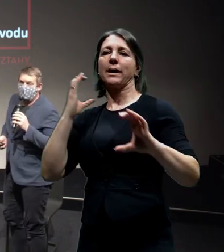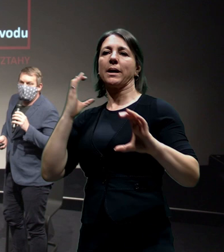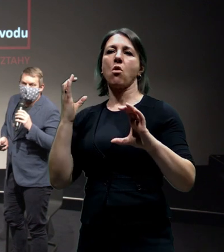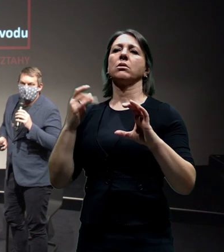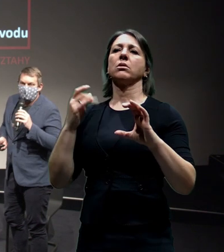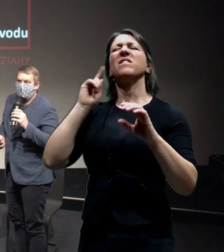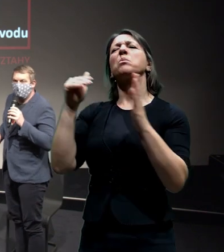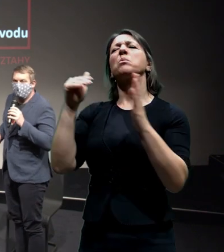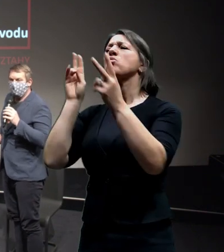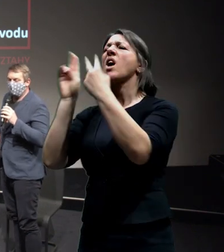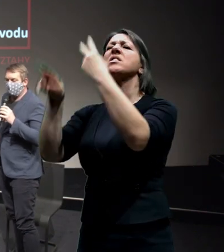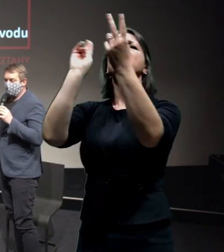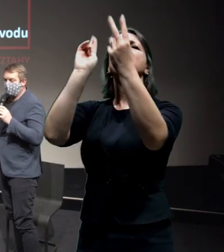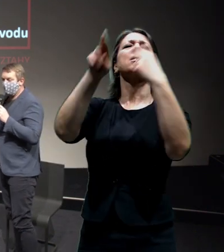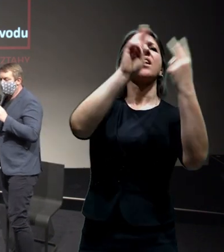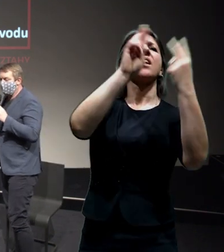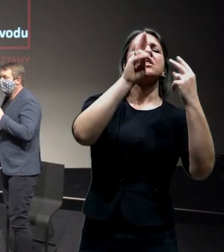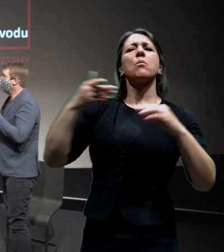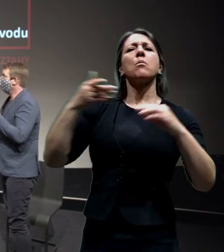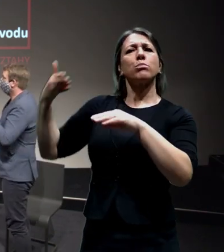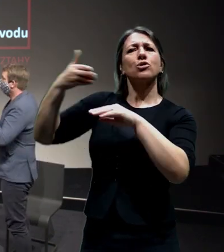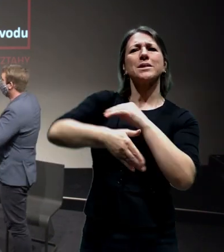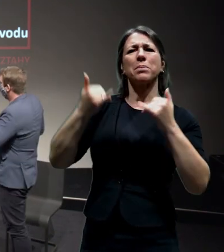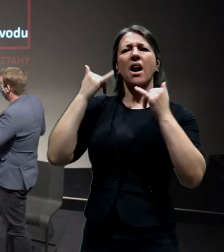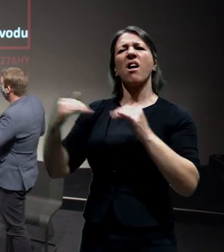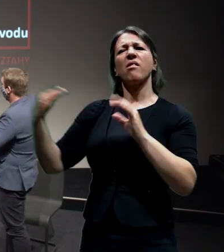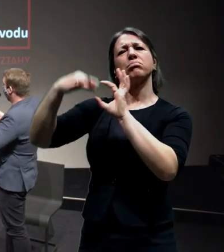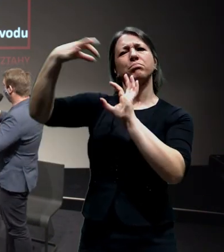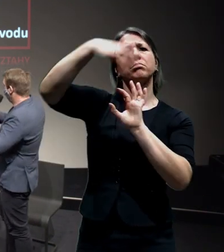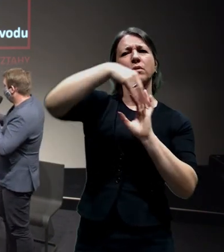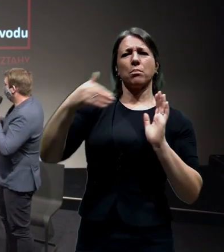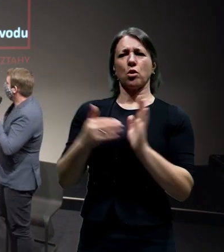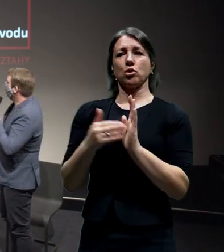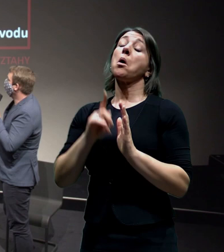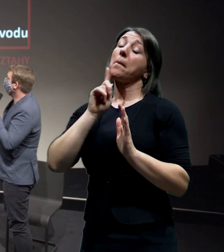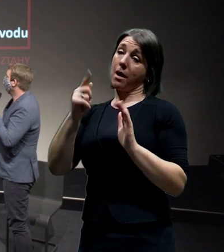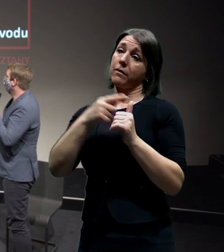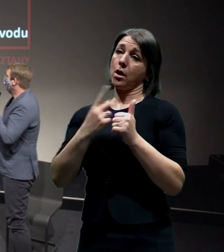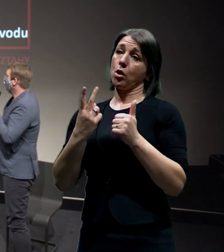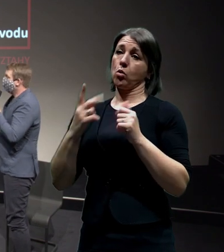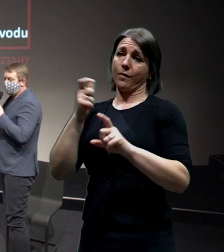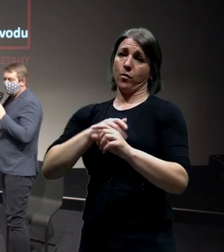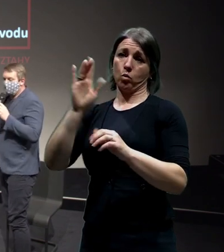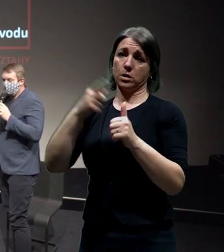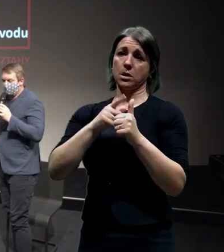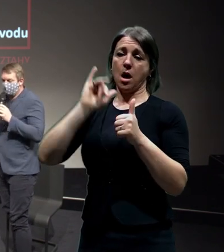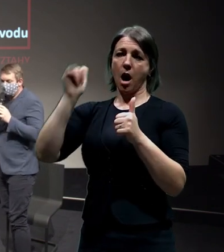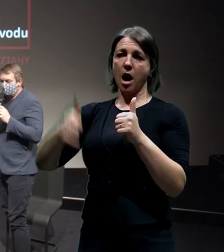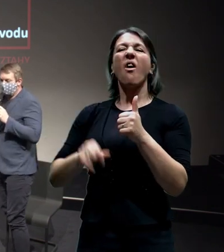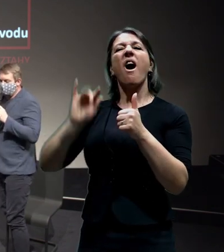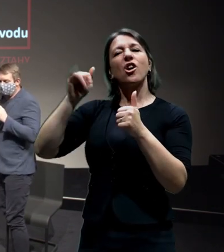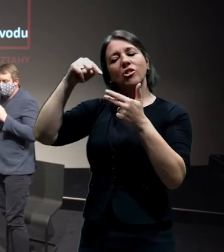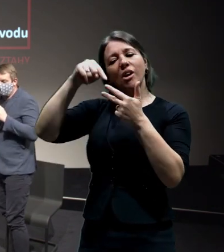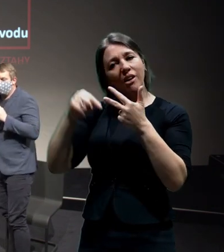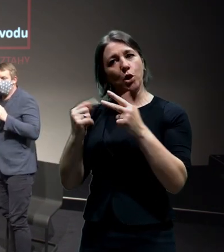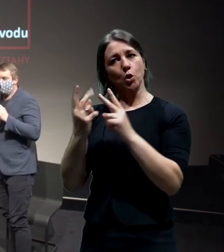dálnic, které vstupují do Prahy, ale kromě této funkce transitní, má ještě další dvě funkce,